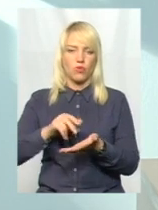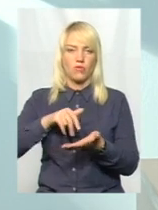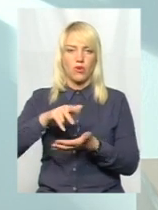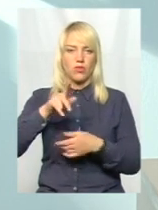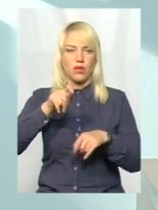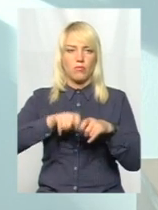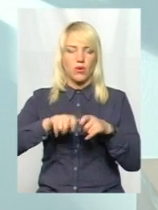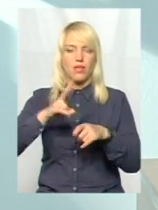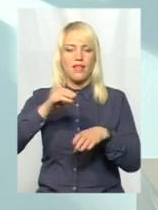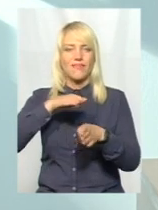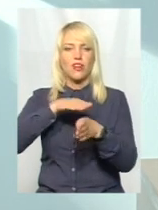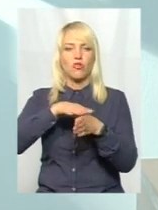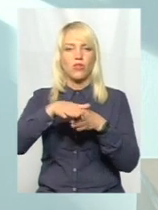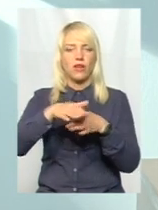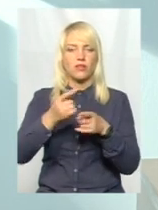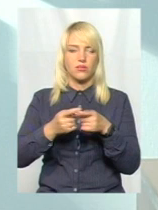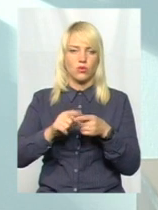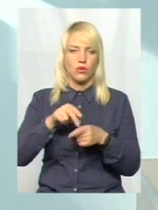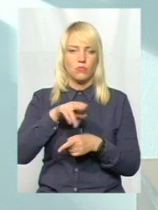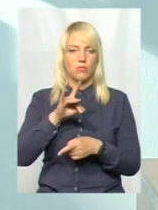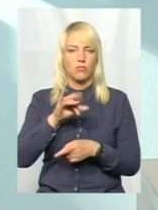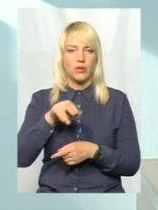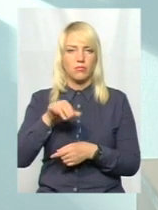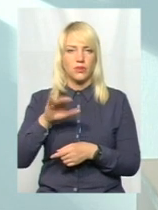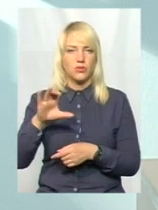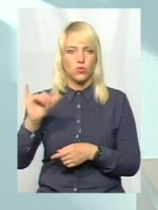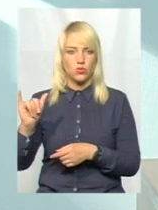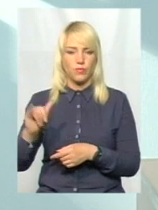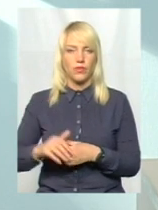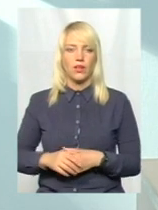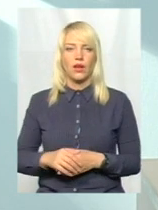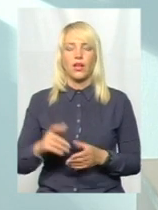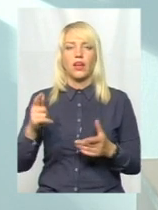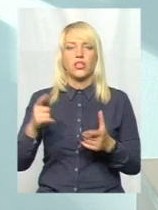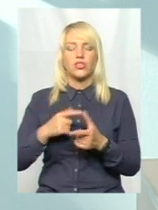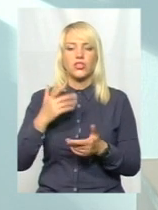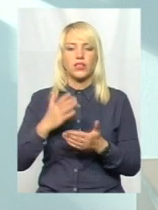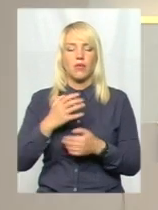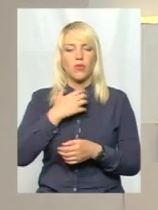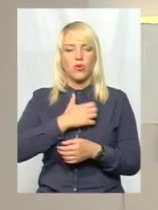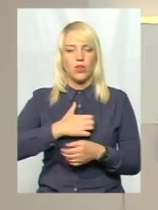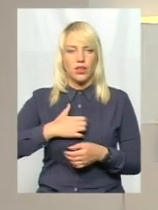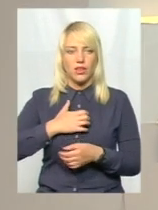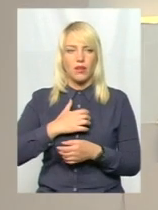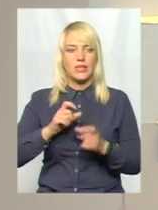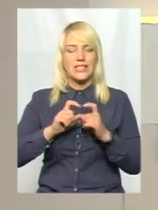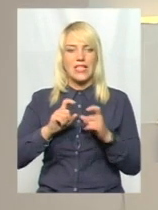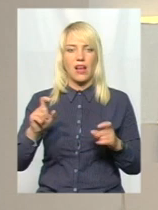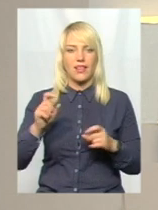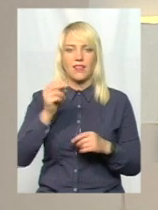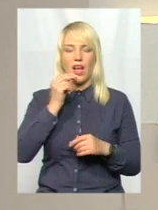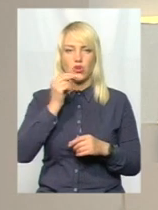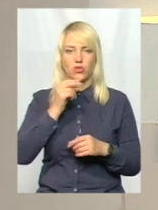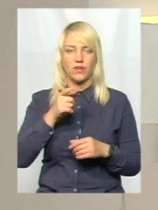припису. Ну, і позапланові заходи державного контролю. Але є пріоритетними заклади самихарчування? Ви